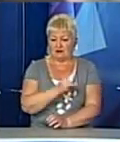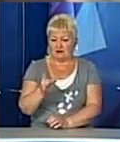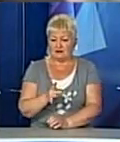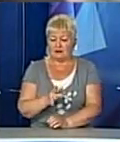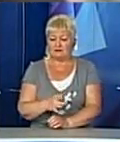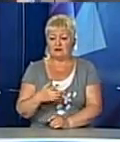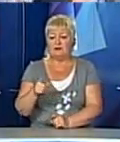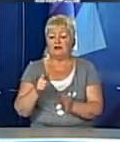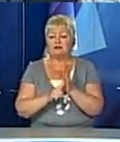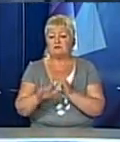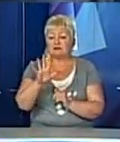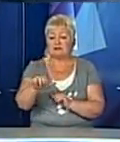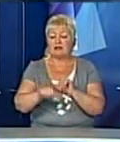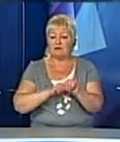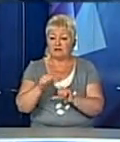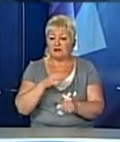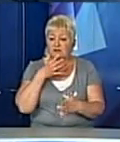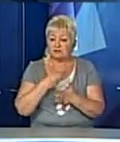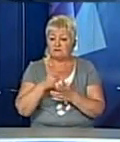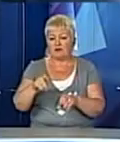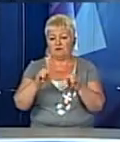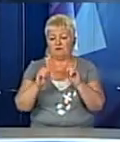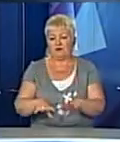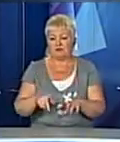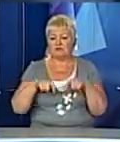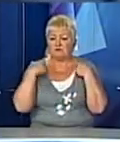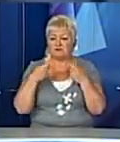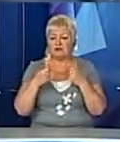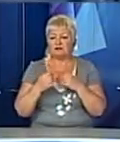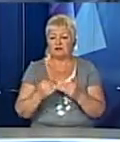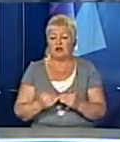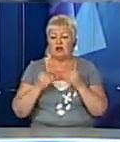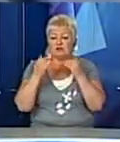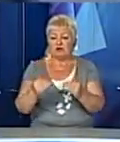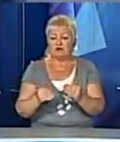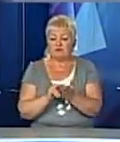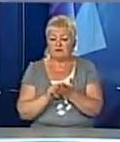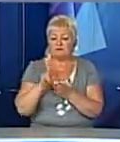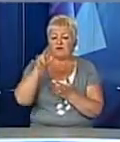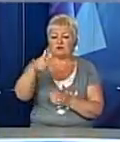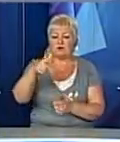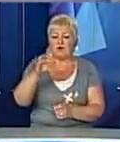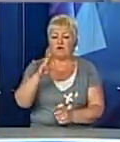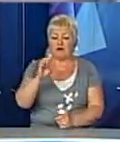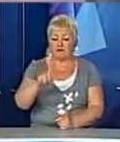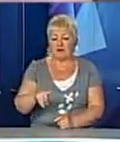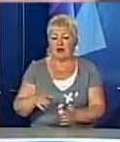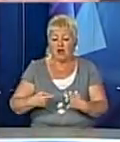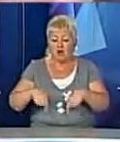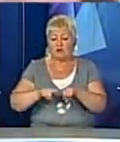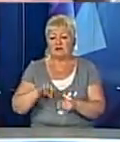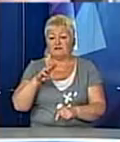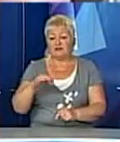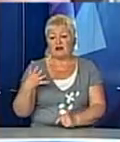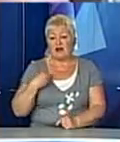Своє 75-річчя Ярослав Кензір вирішив відзначити черговим сходженням на Гуверлу. Колектив ТРК Львів